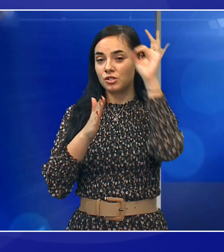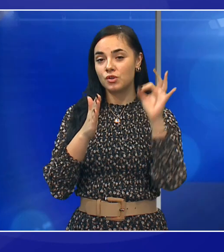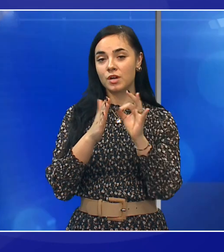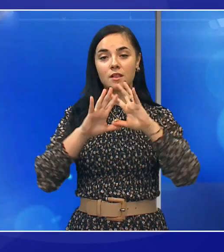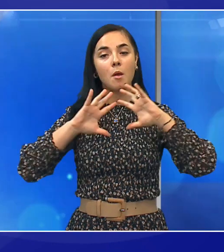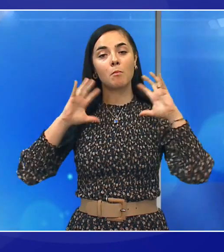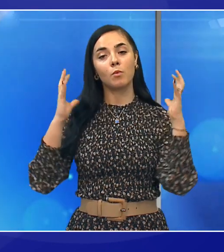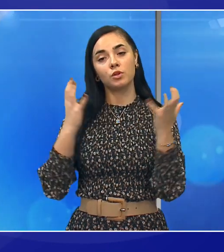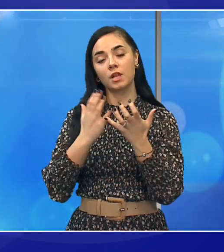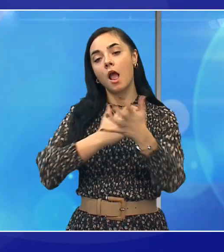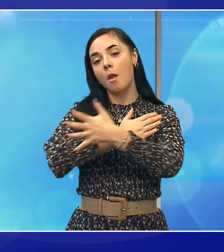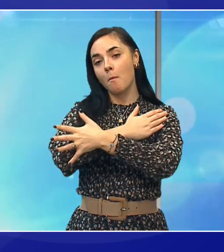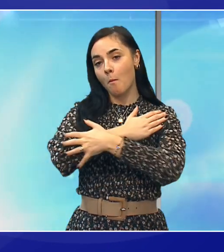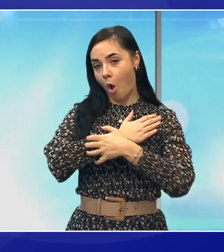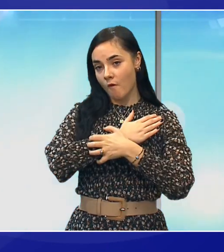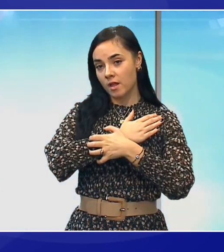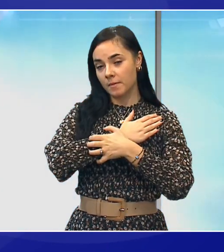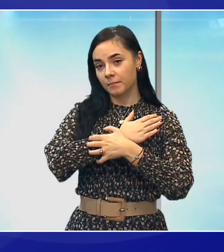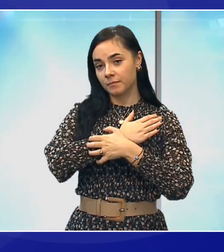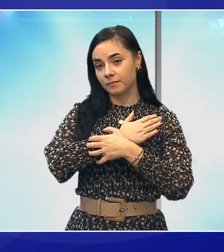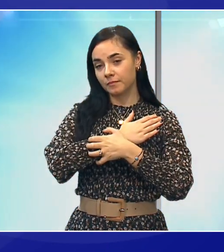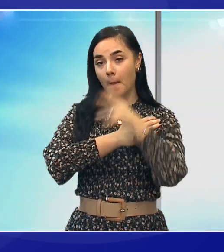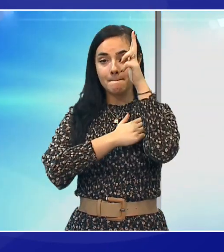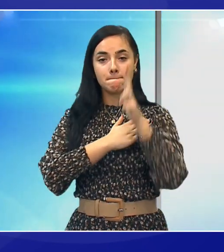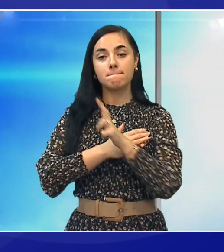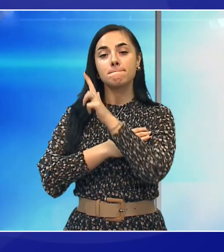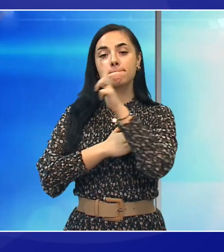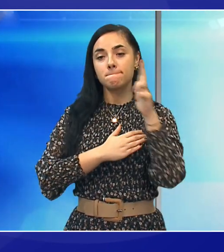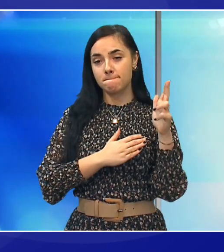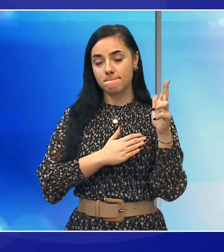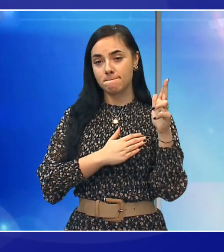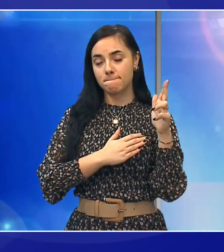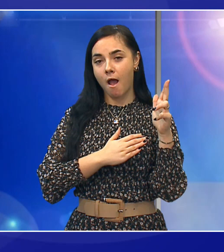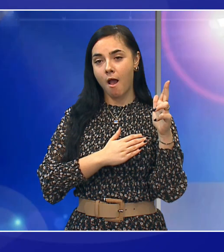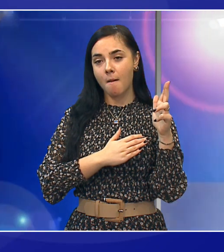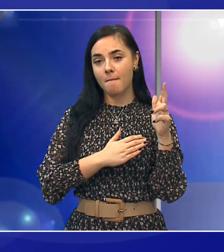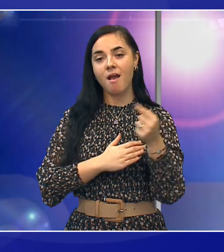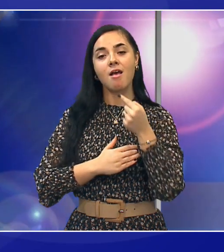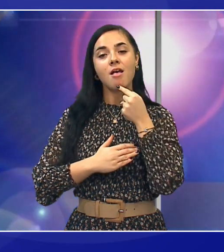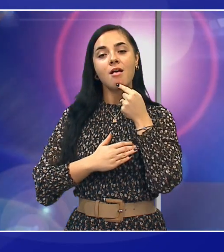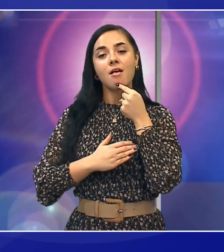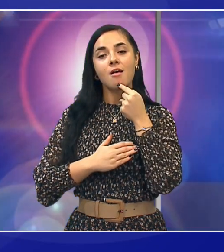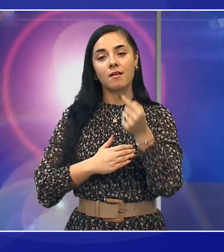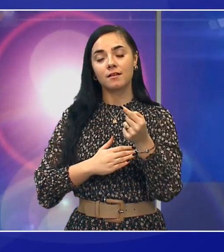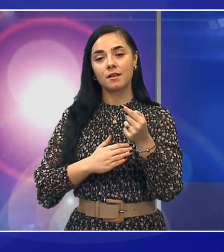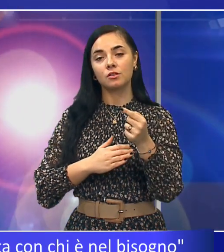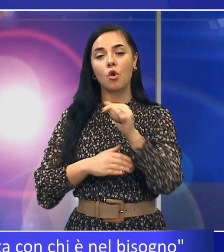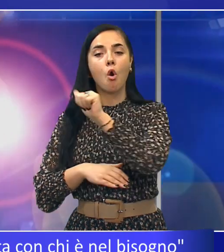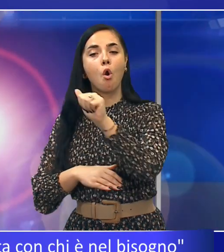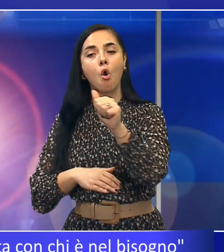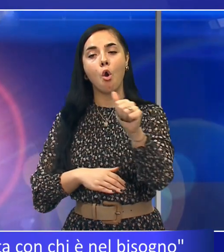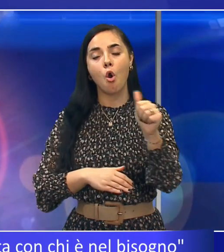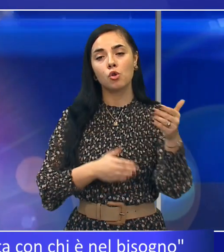mondiale dei poveri. Il Papa ha invitato a condividere la propria vita con chi è